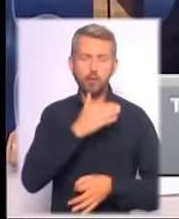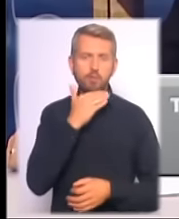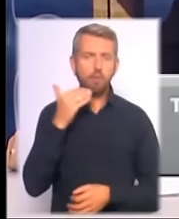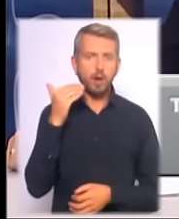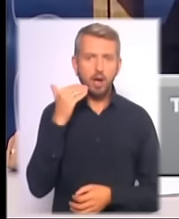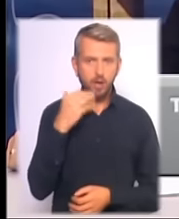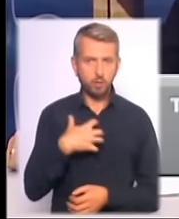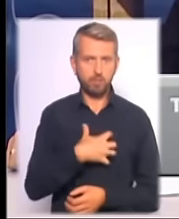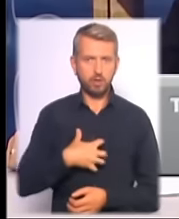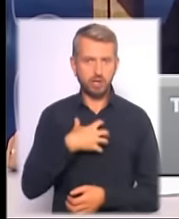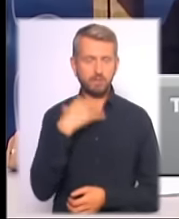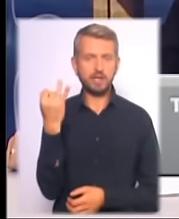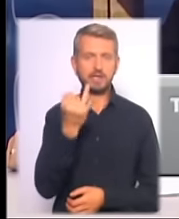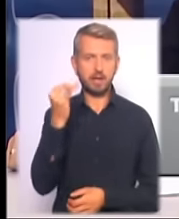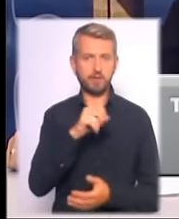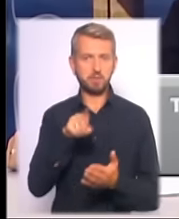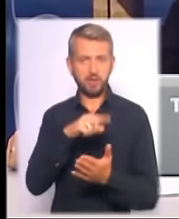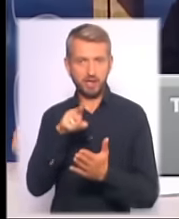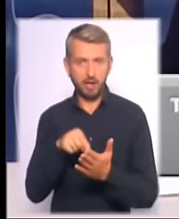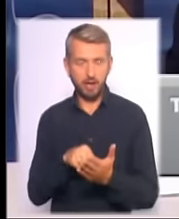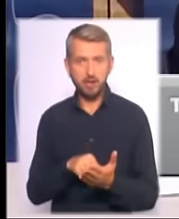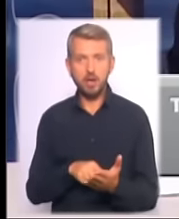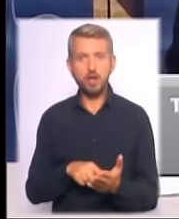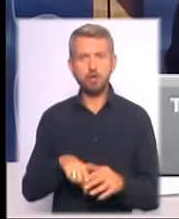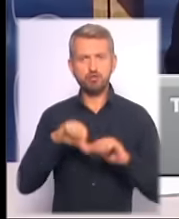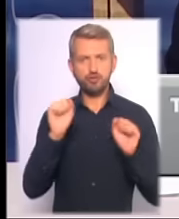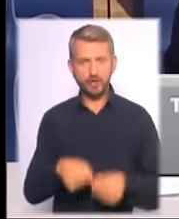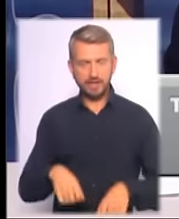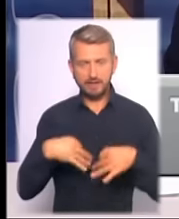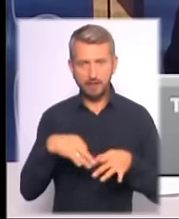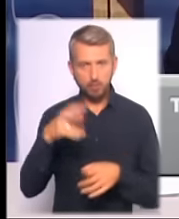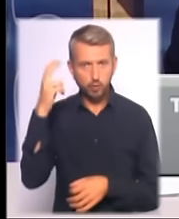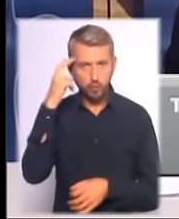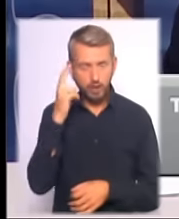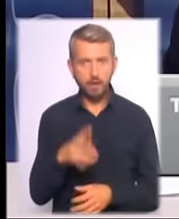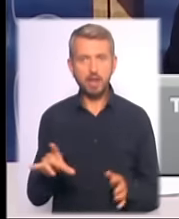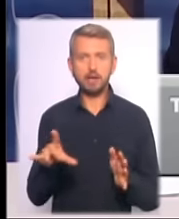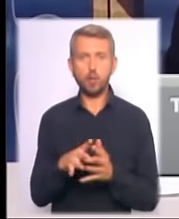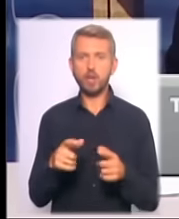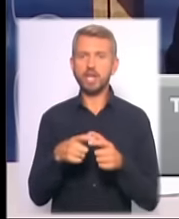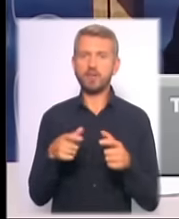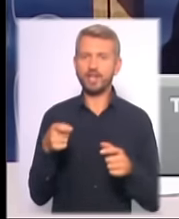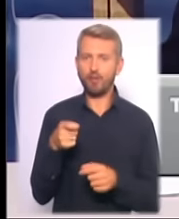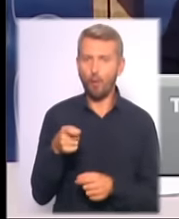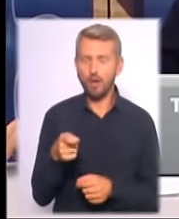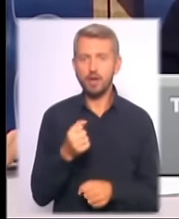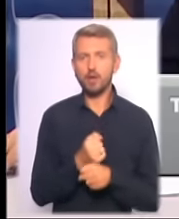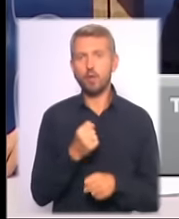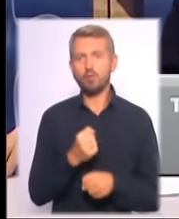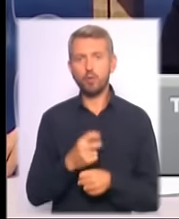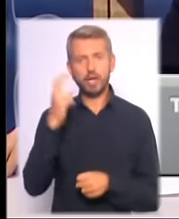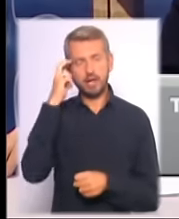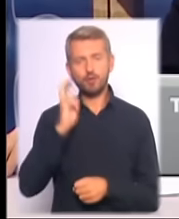і важливих, і цікавих питань. Власне, швидкісний транспорт у Києві, електронний квиток, робота столичного